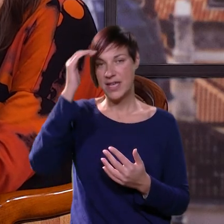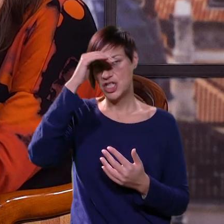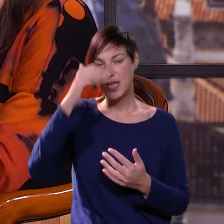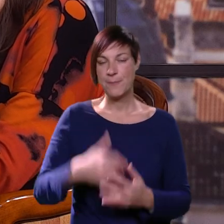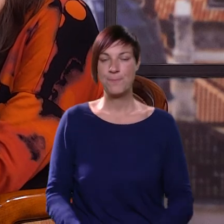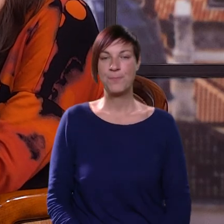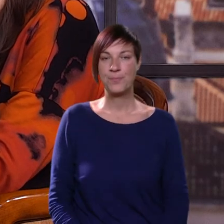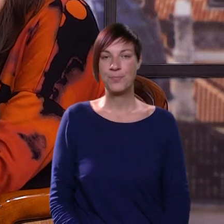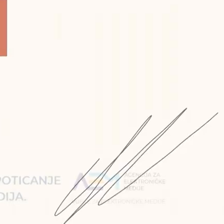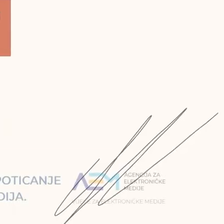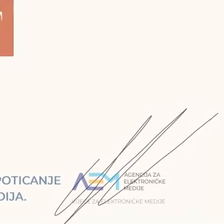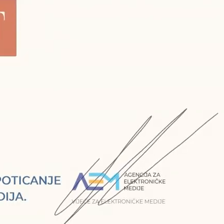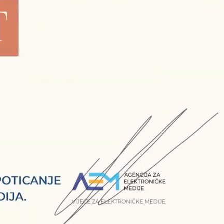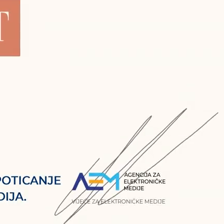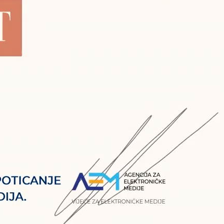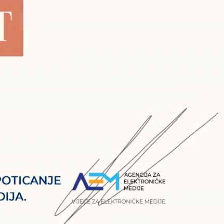ugodan nastavak večeri.